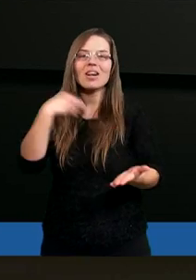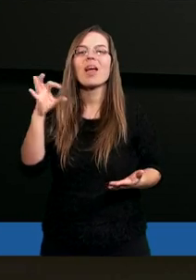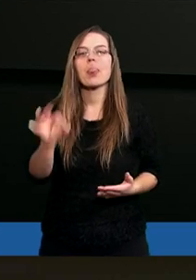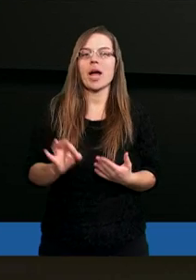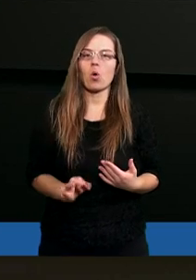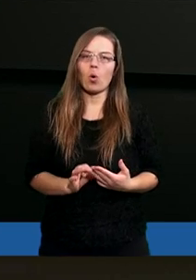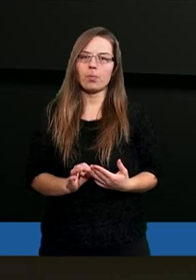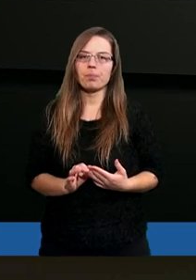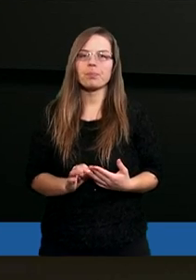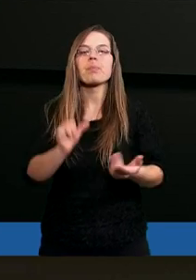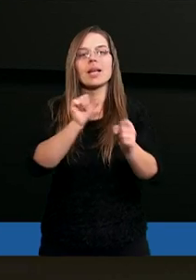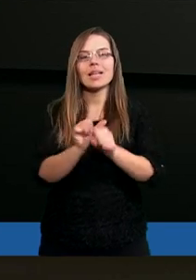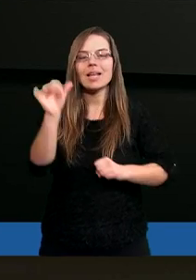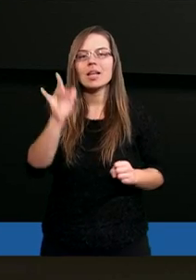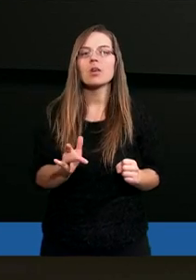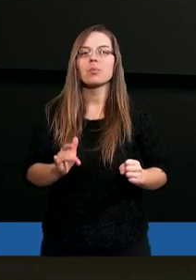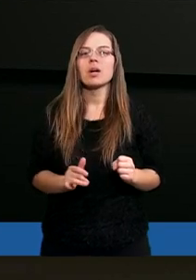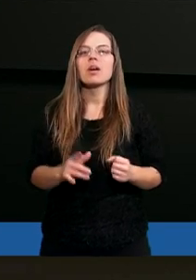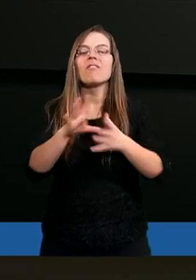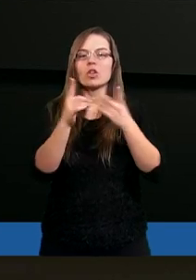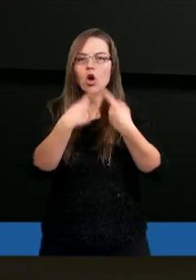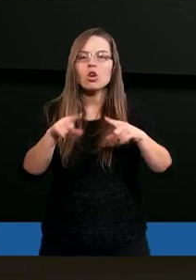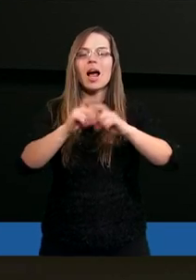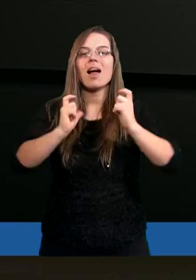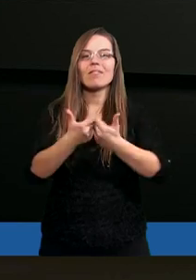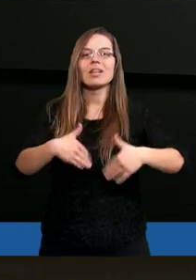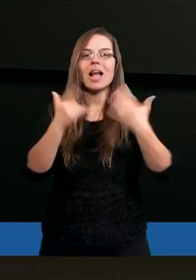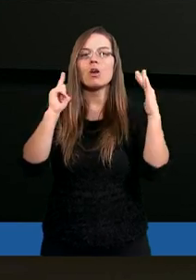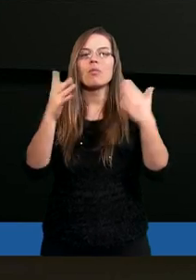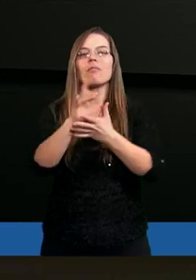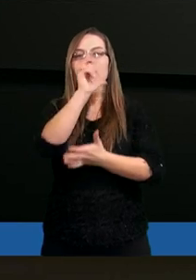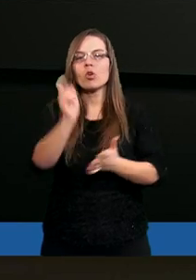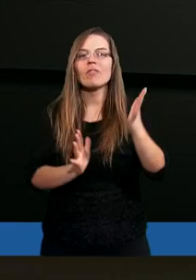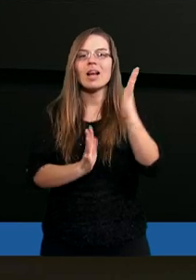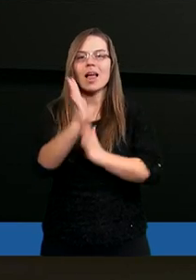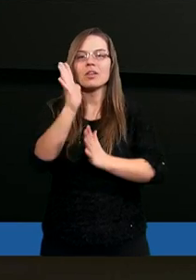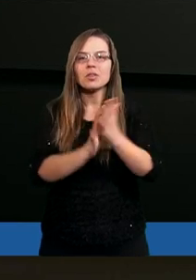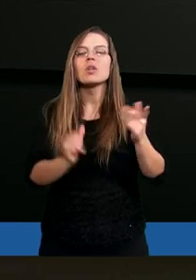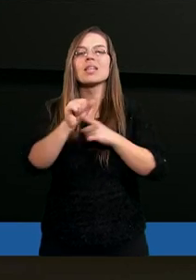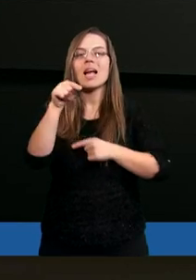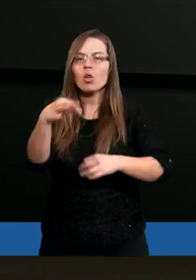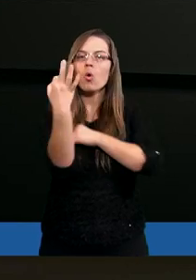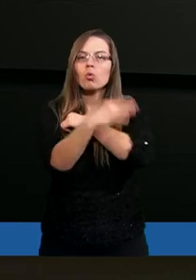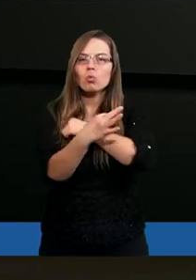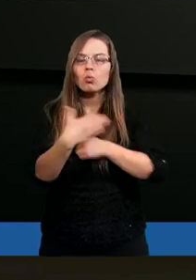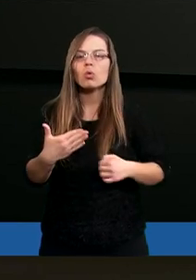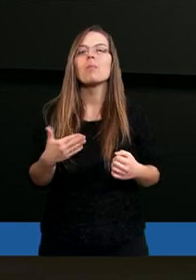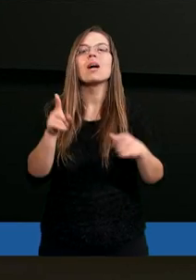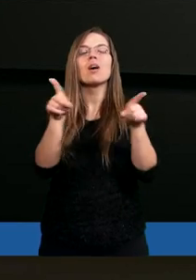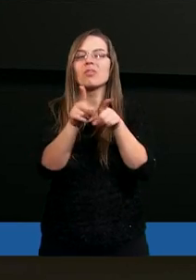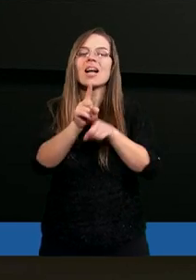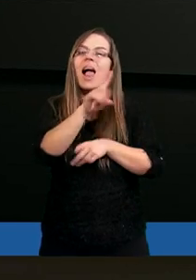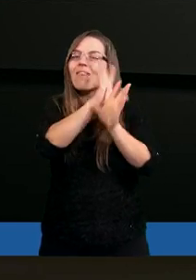Jesteśmy w Kościele Adwentystów dnia siódmego w Podkowie Leśnej i niech to studium będzie dla